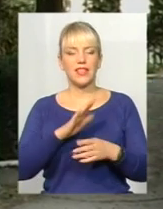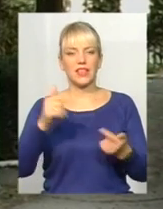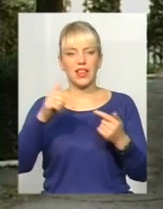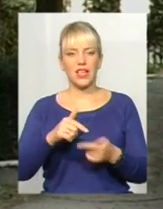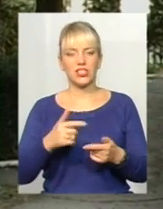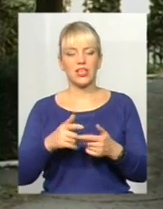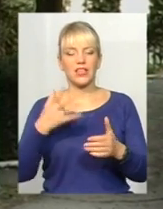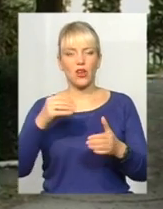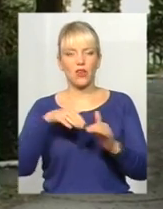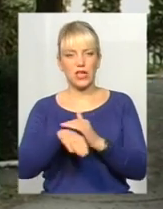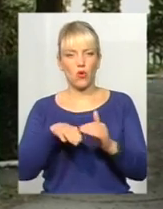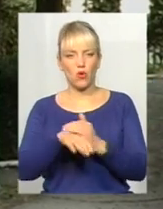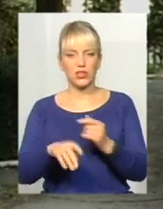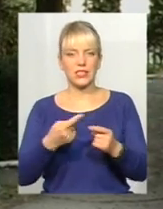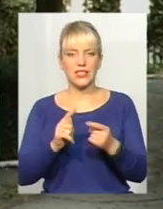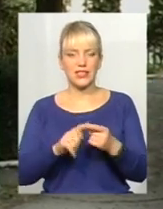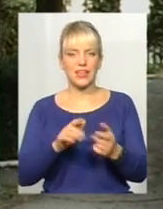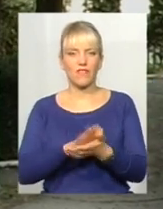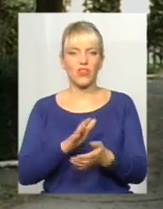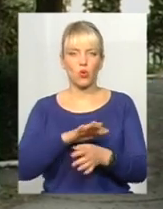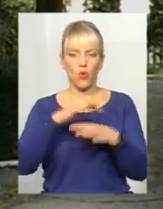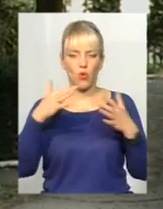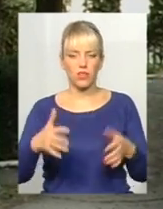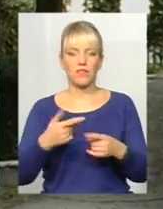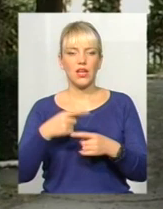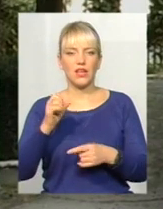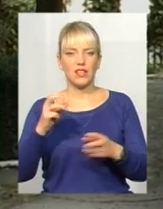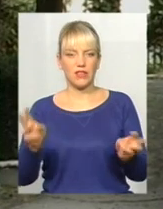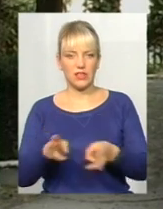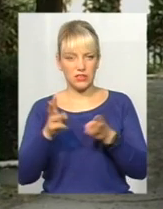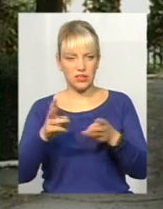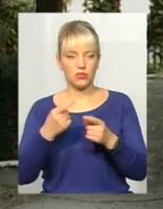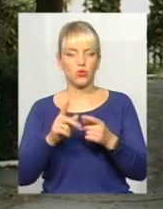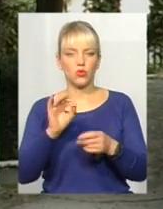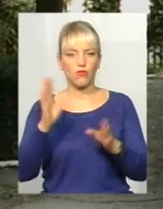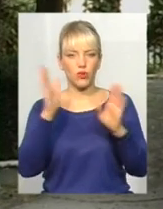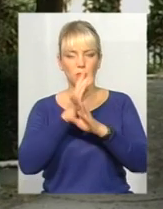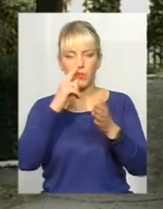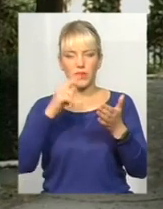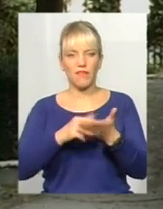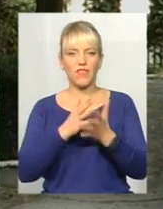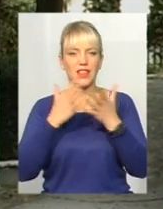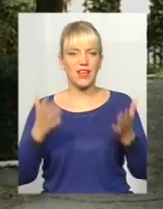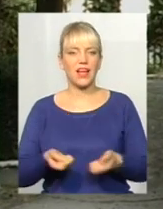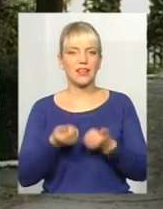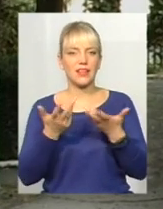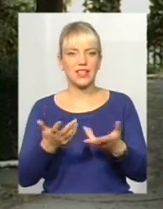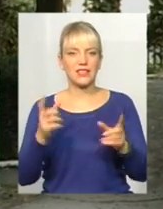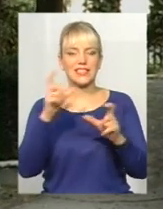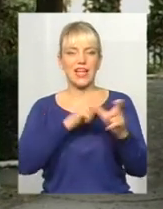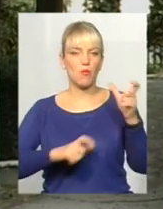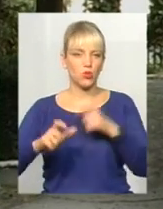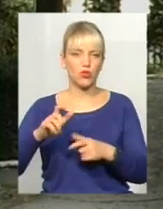захоронення відходів, і внаслідок цього відбувається спалення. Тоді в атмосферу викидається велика кількість заборонювачих речовин, які